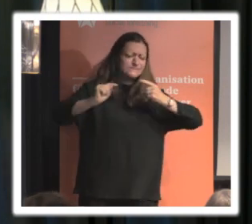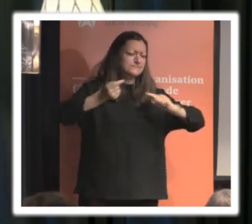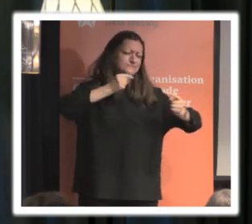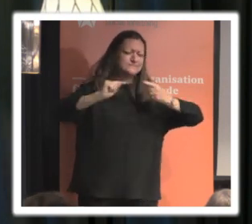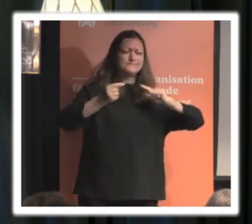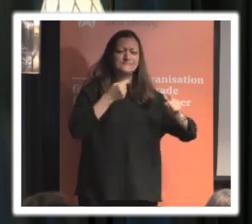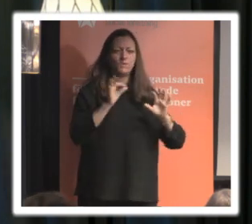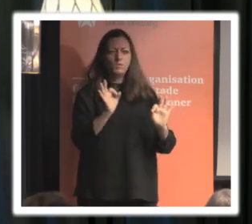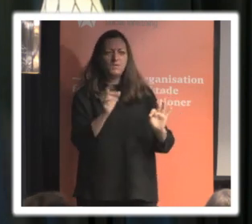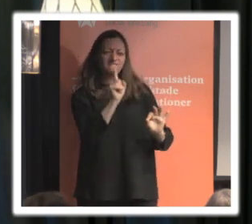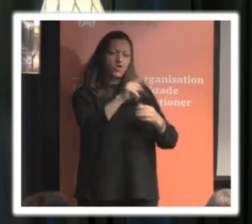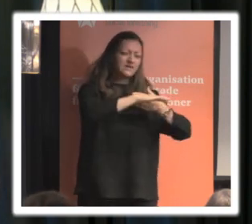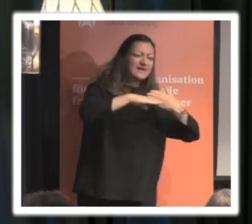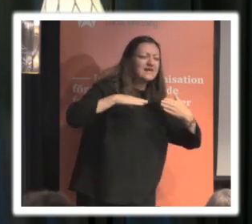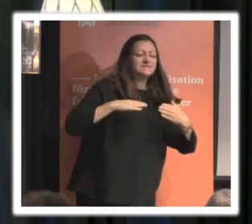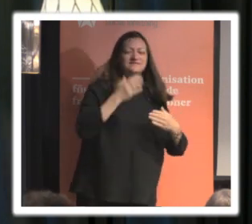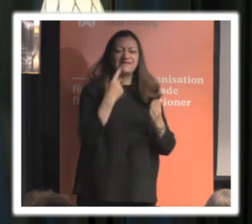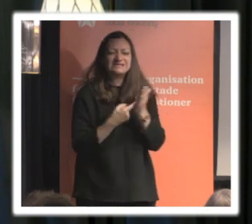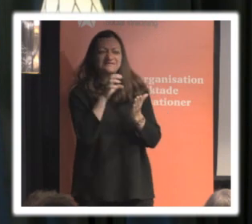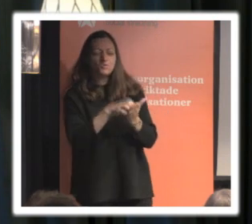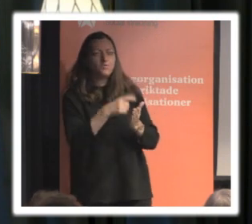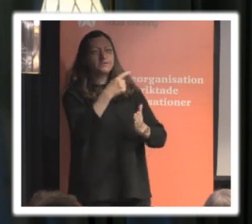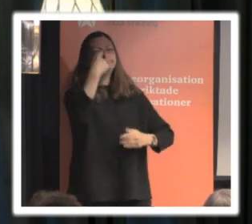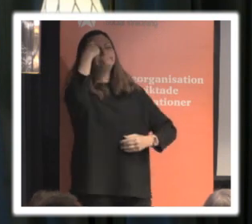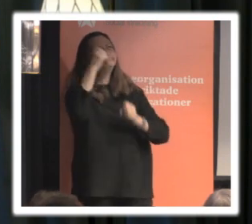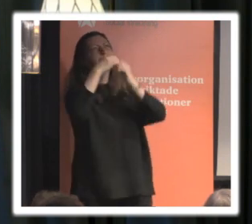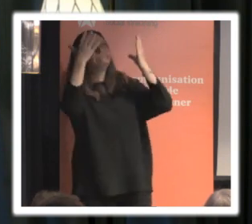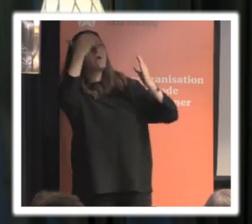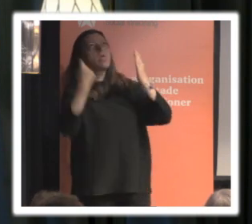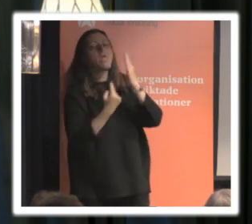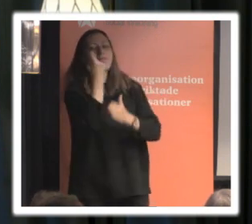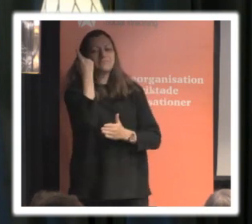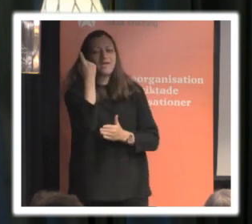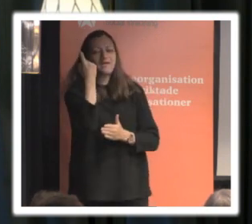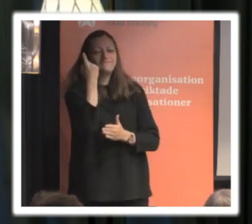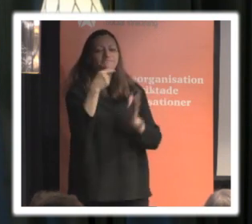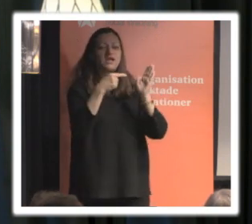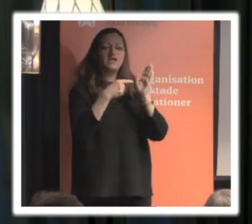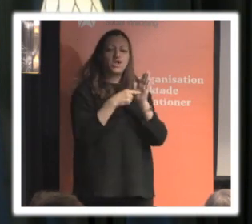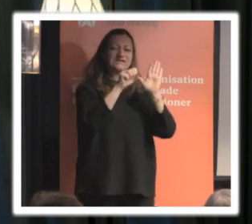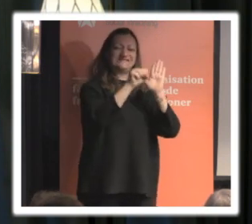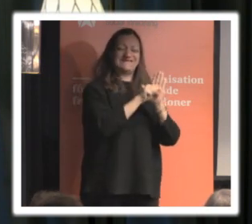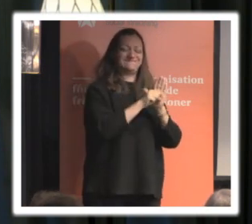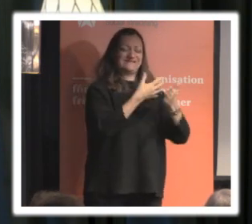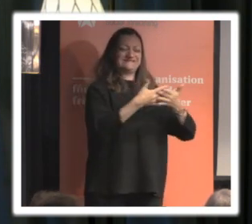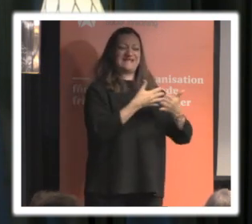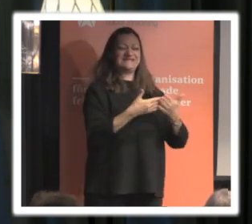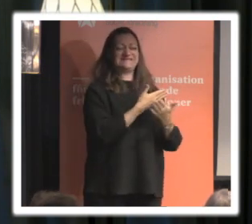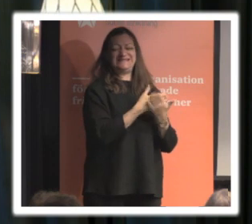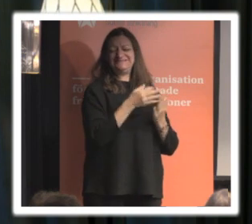gränsdragningar och situationer som de hypotetiskt tänkte sig kunna uppstå lagstiftningstexten är inte alltid optimalt klar